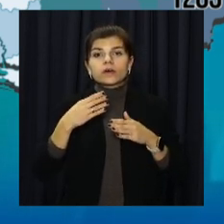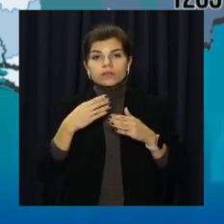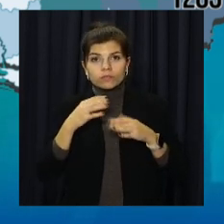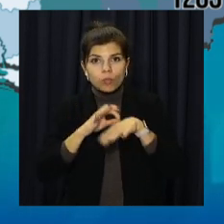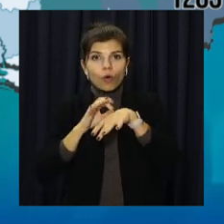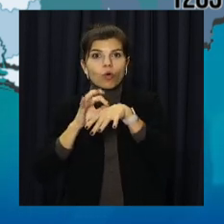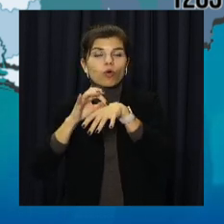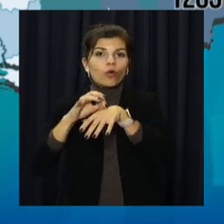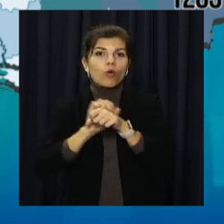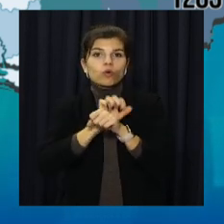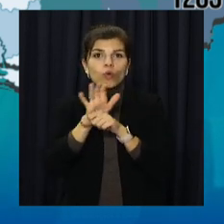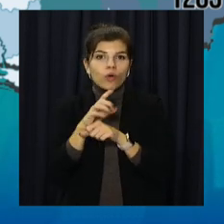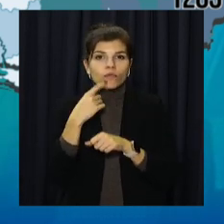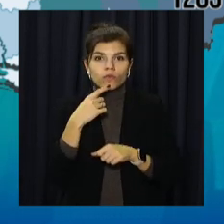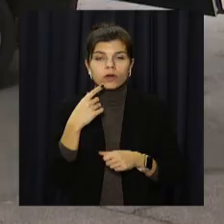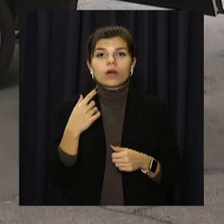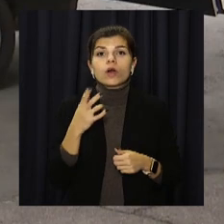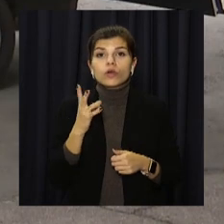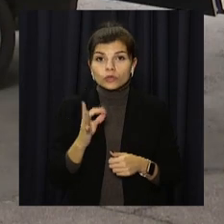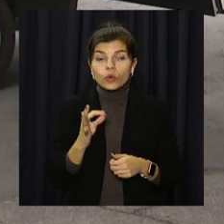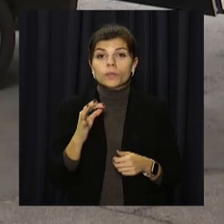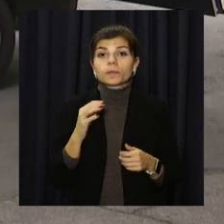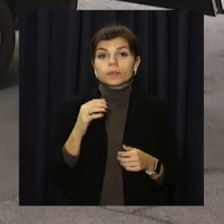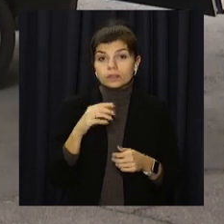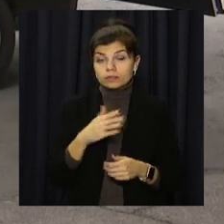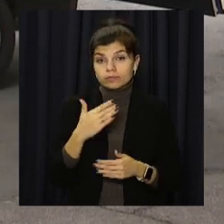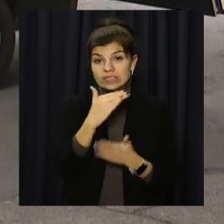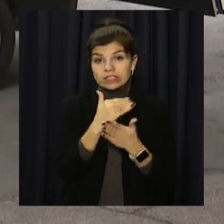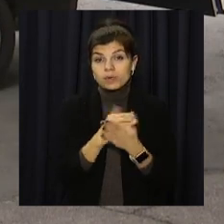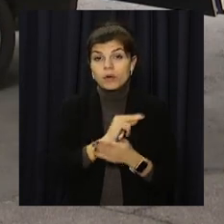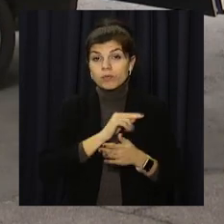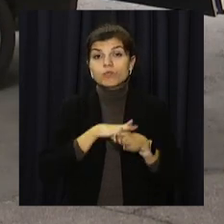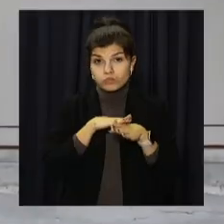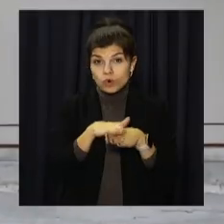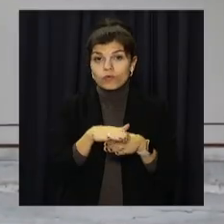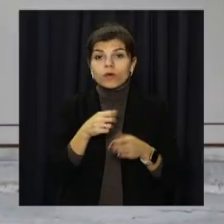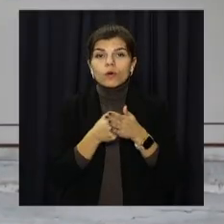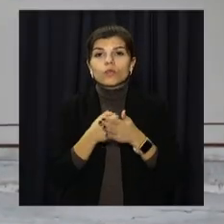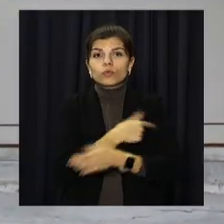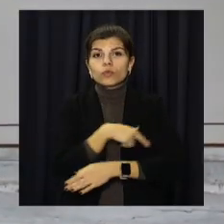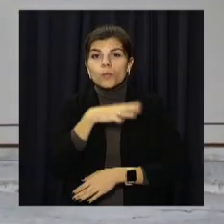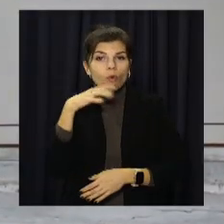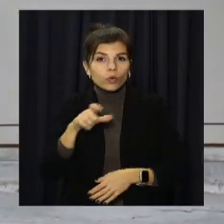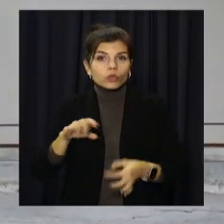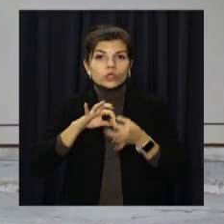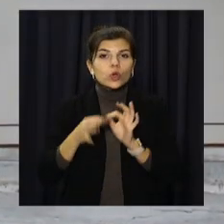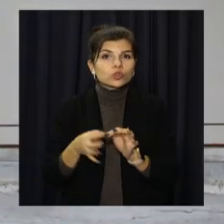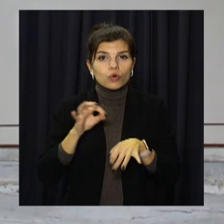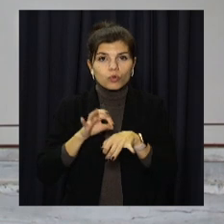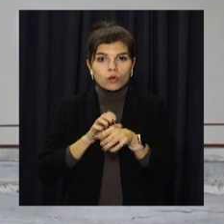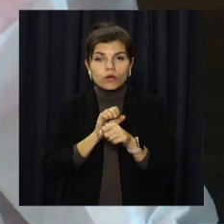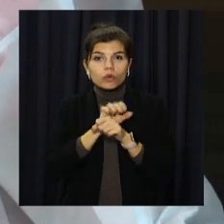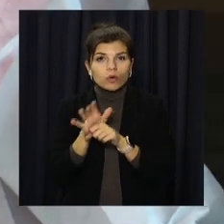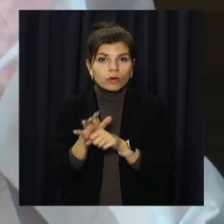захворюваності корони, говорить у МОЗ, але система працює наповно. У госпітальних базах багато людей з тяжкою формою корони,